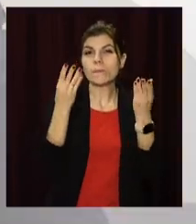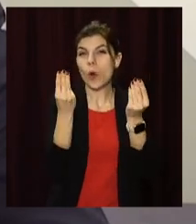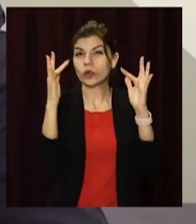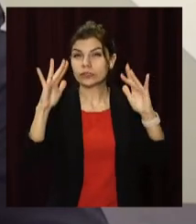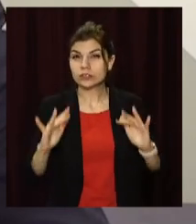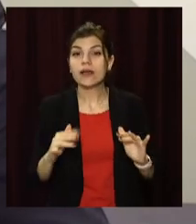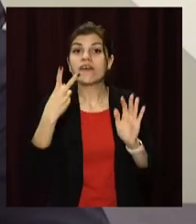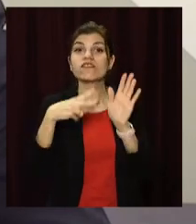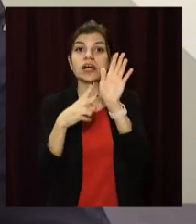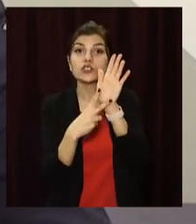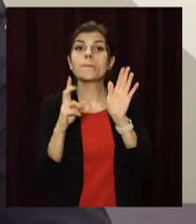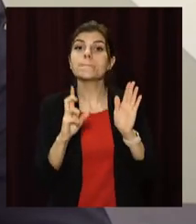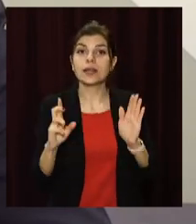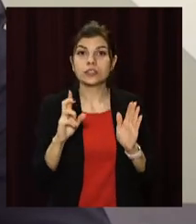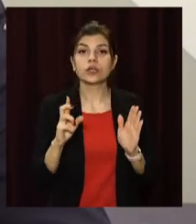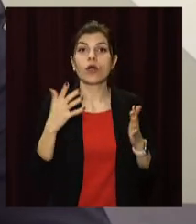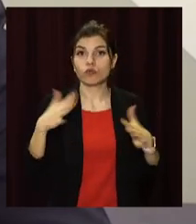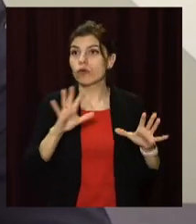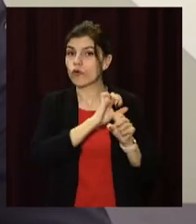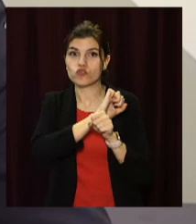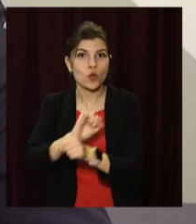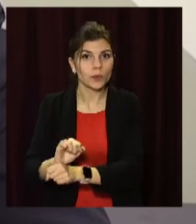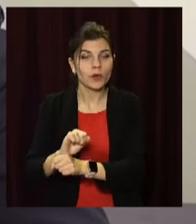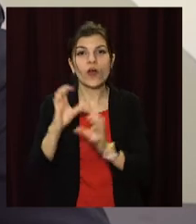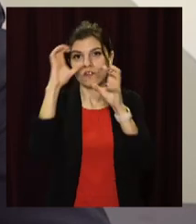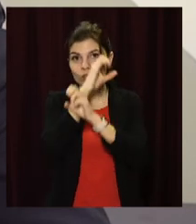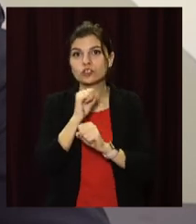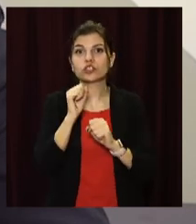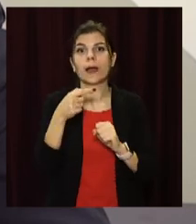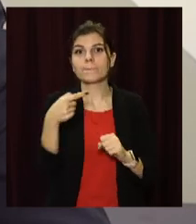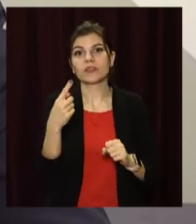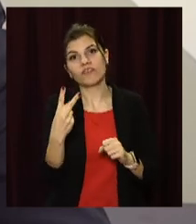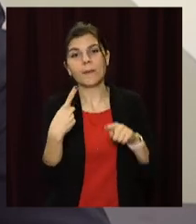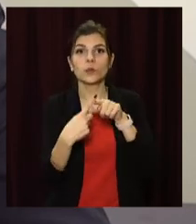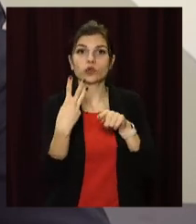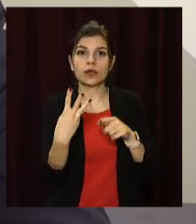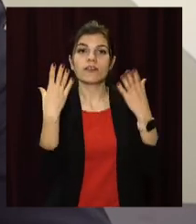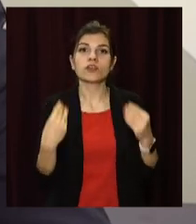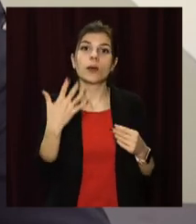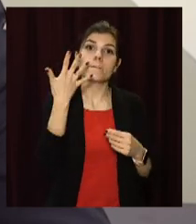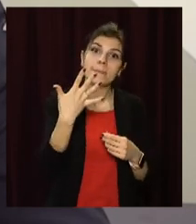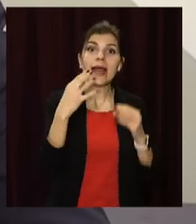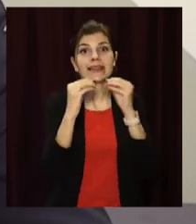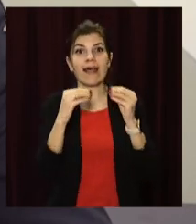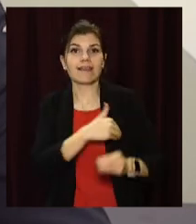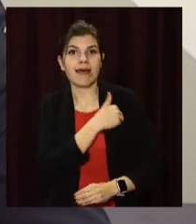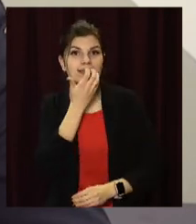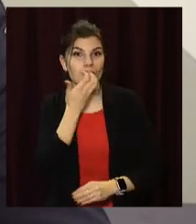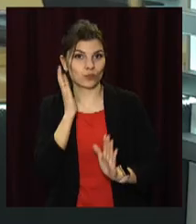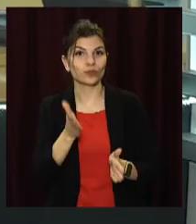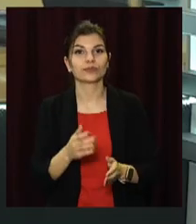снігу. 27 березня опади припиняються, вночі – 2,3, в день – 5-10 градусів тепла.